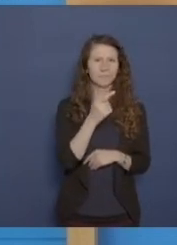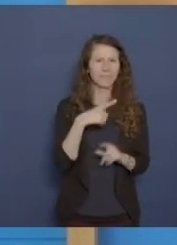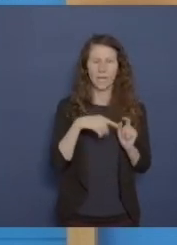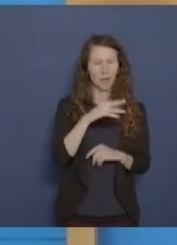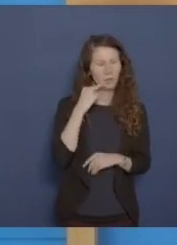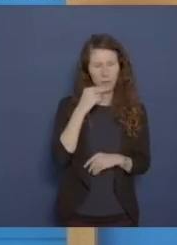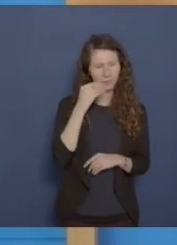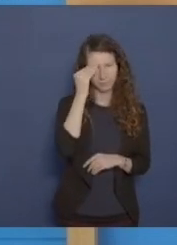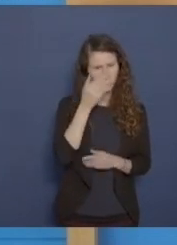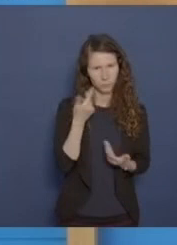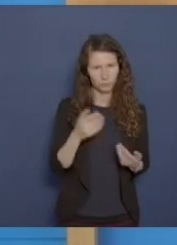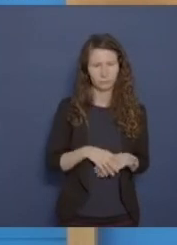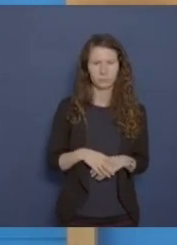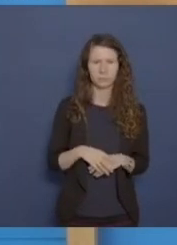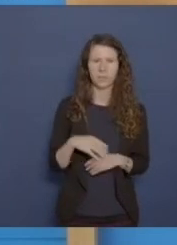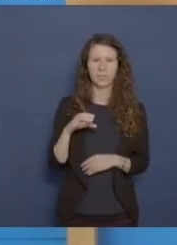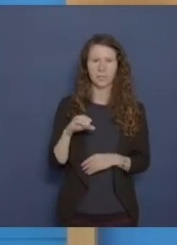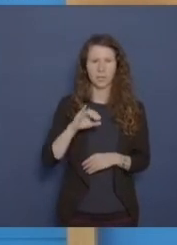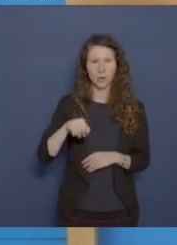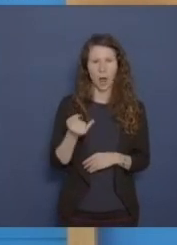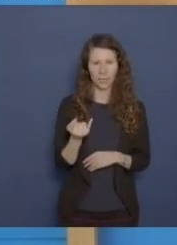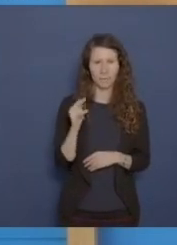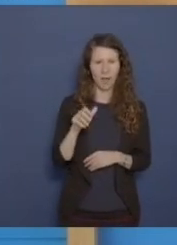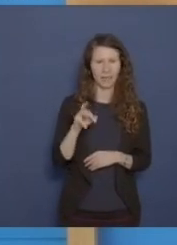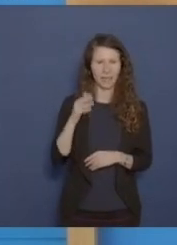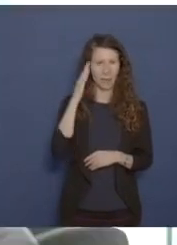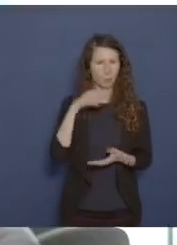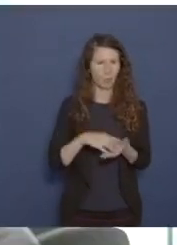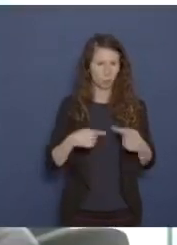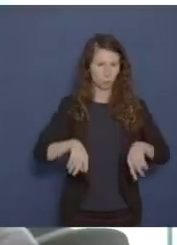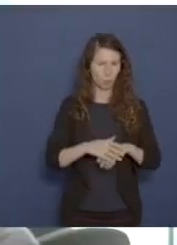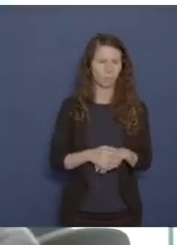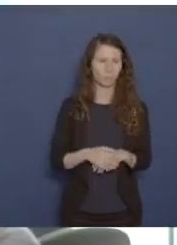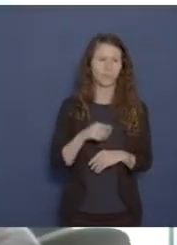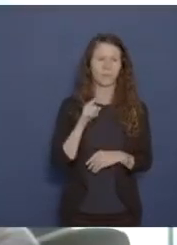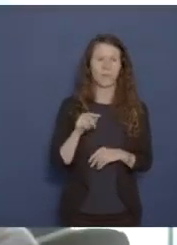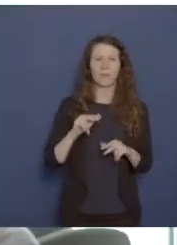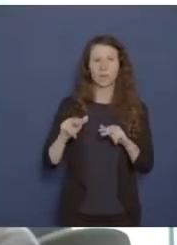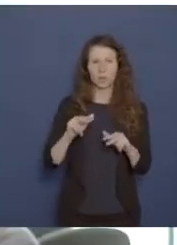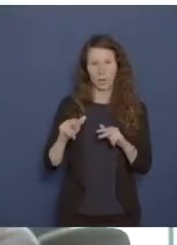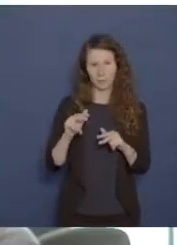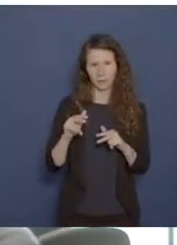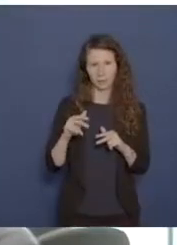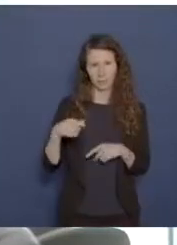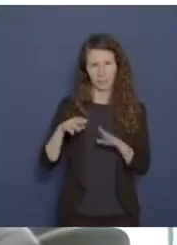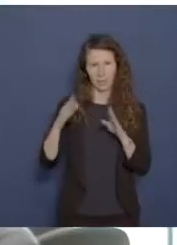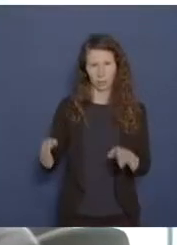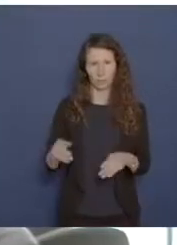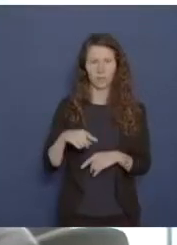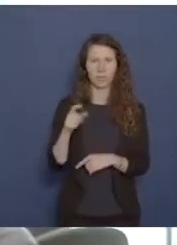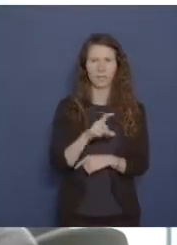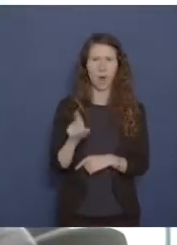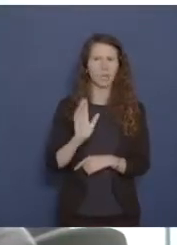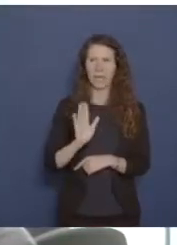immer noch nicht. Ich sage nicht. Christine Joachim aus dem ARD-Hauptschiedsstudio. Eine Frage ans Wirtschaftsministerium. Vor allem gerade nächste Woche läuft ja die